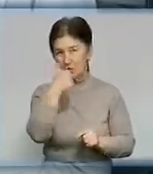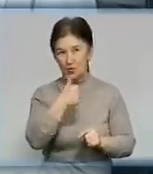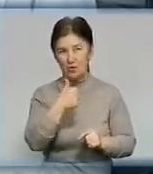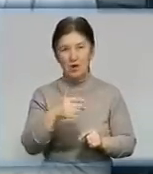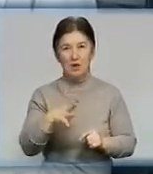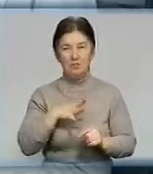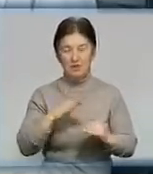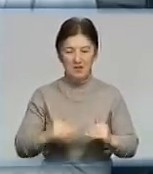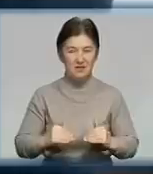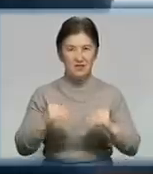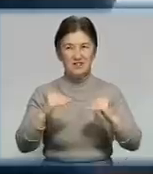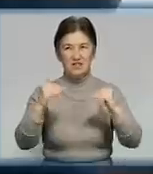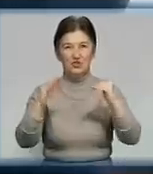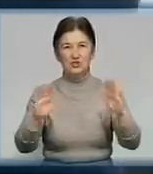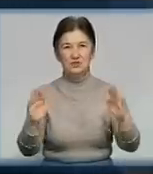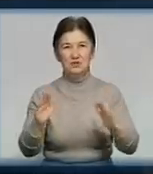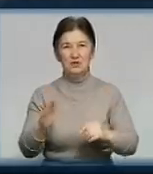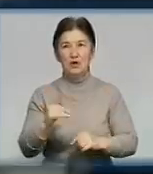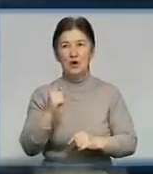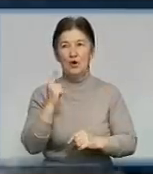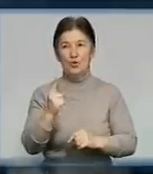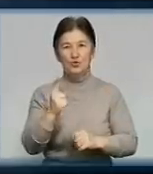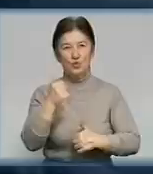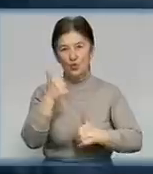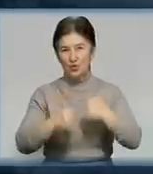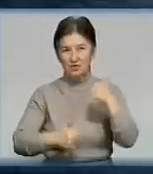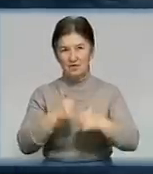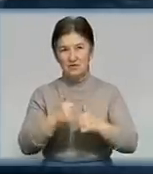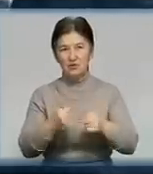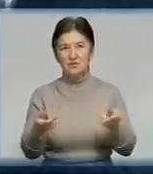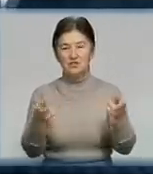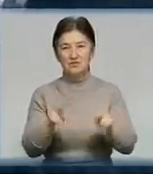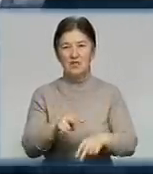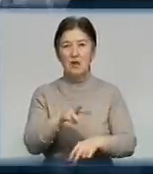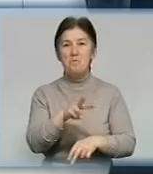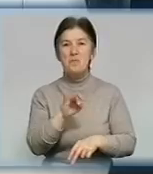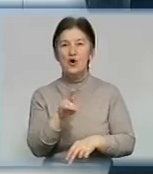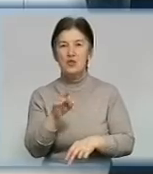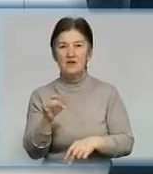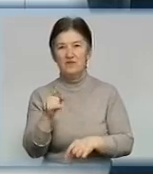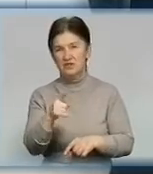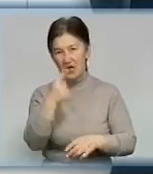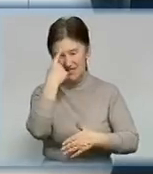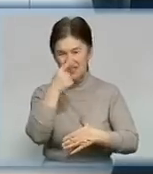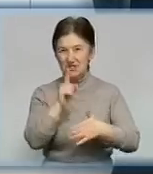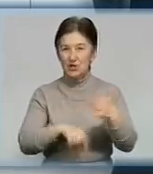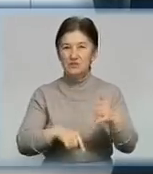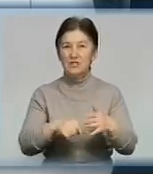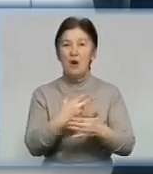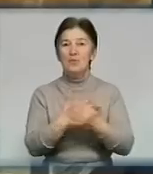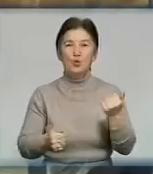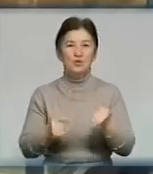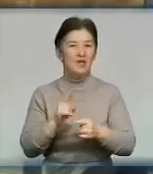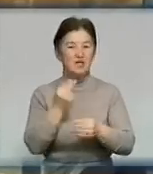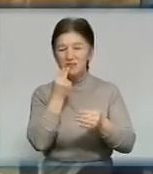незначне, межах п'яти копійочок. Основну конкуренцію Бобернецькому хлібові складає Миколаїв хліб. Пані Валентина зізнається, програють не в